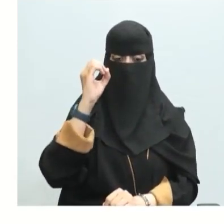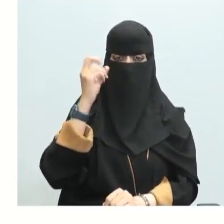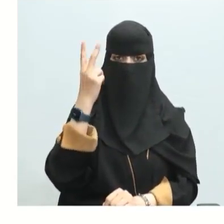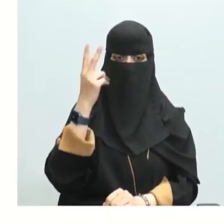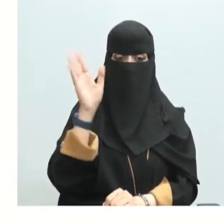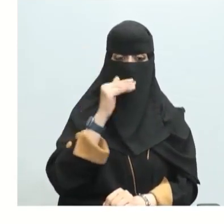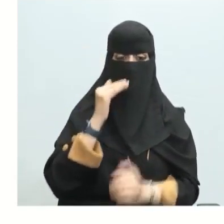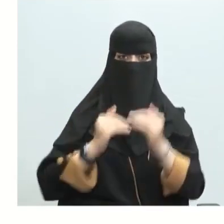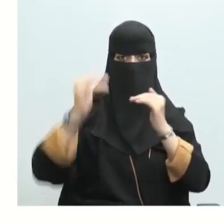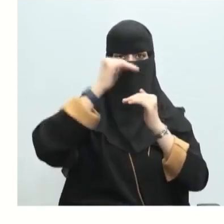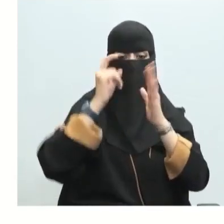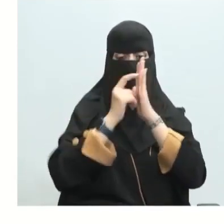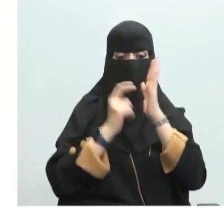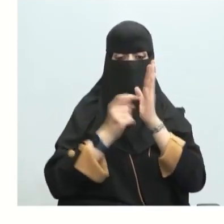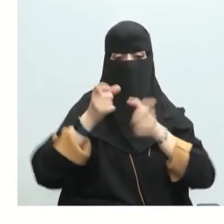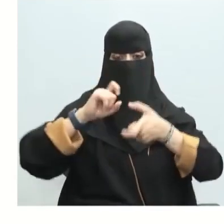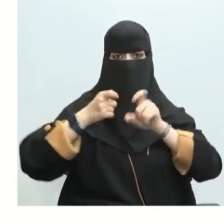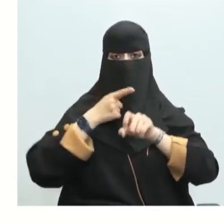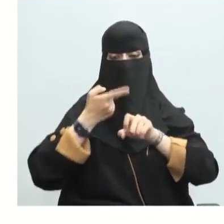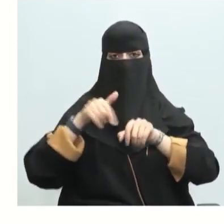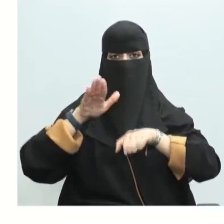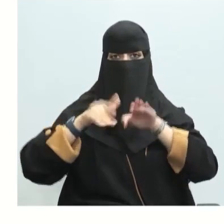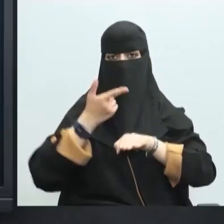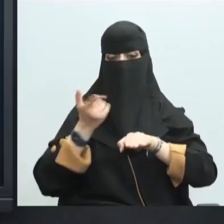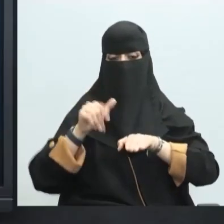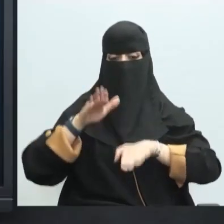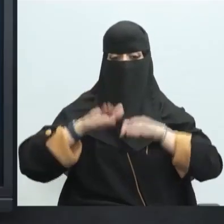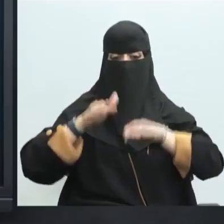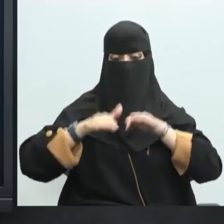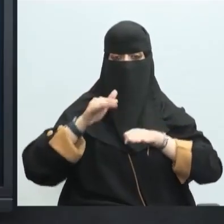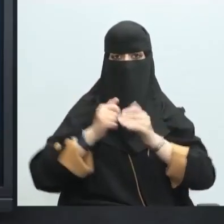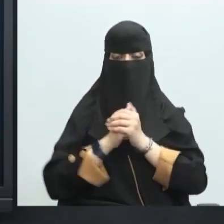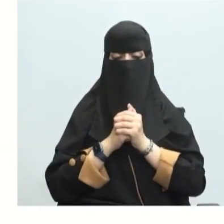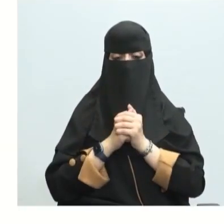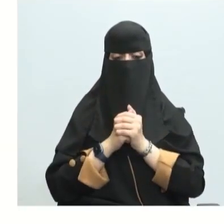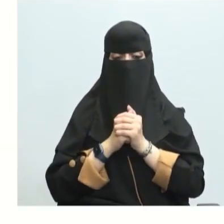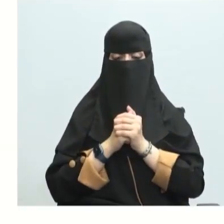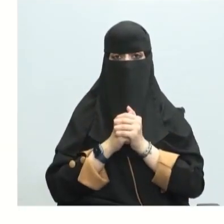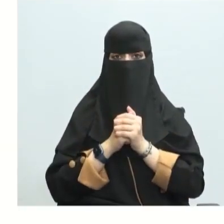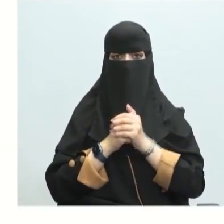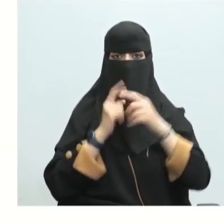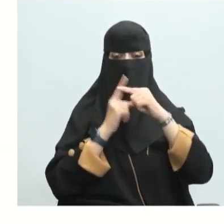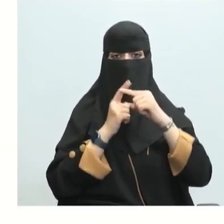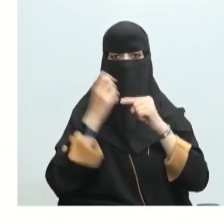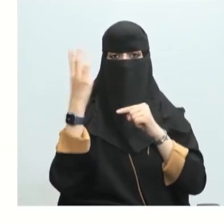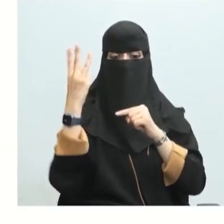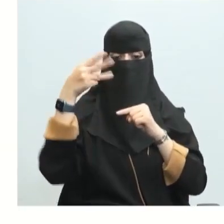فوق العناصر لاحظ فوق العناصر لماذا فوق العناصر لماذا وضع الأعلى لأن قيمته